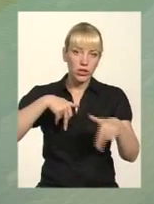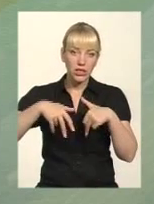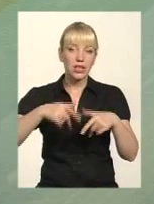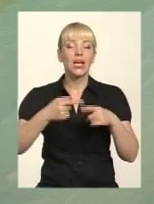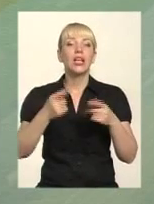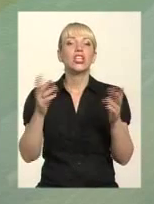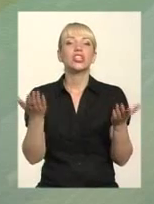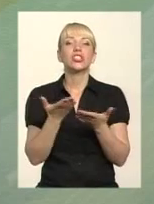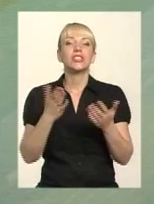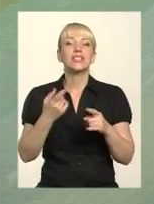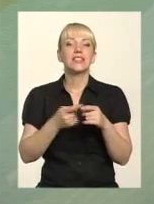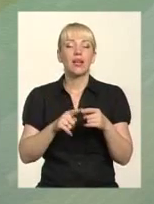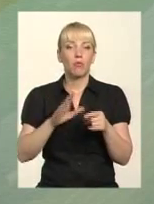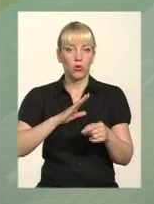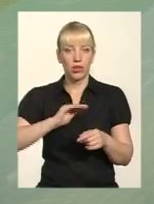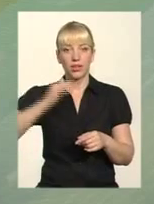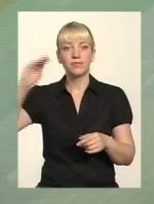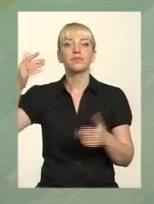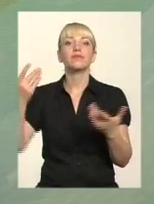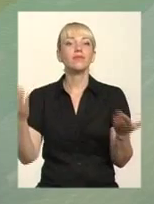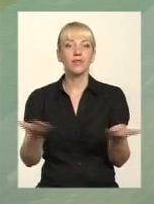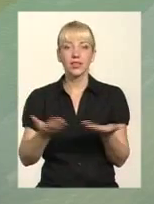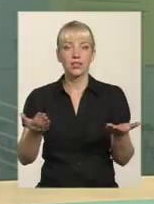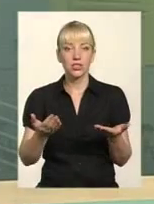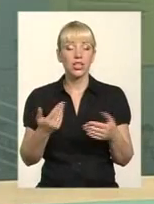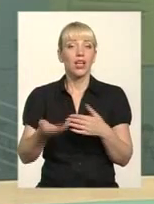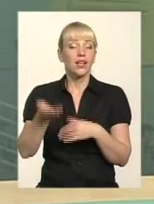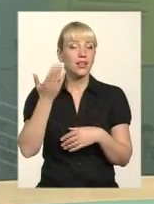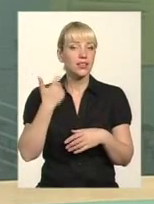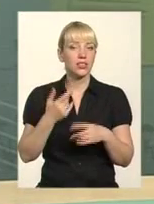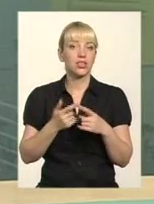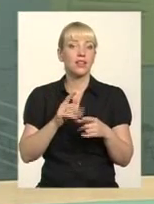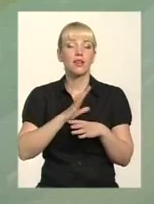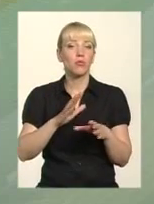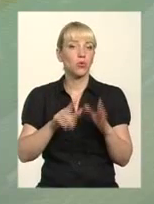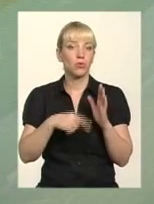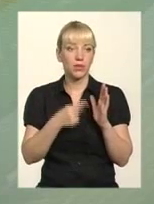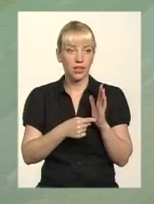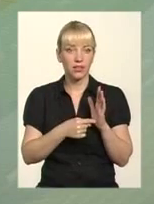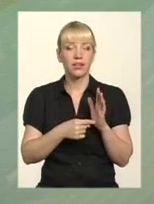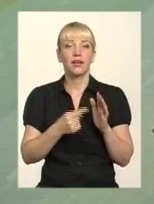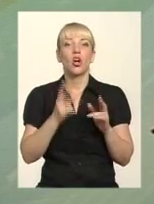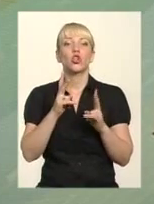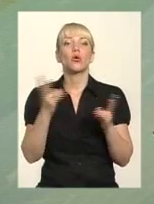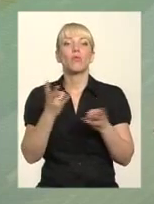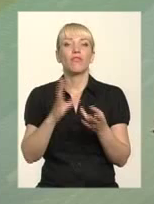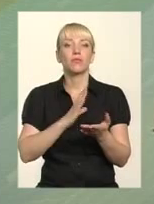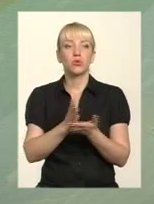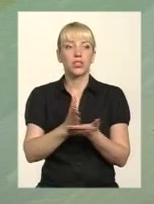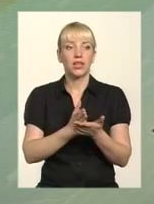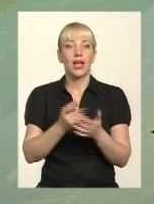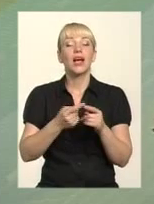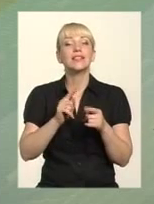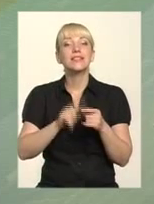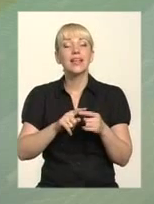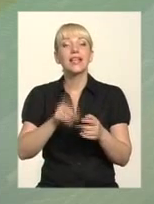І до цього часу не було до цього закону, що а хто їх має обслуговувати? Тому, в принципі, цим законом підтверджено, що це є співвласність